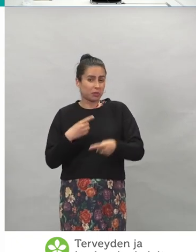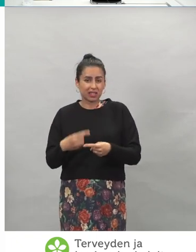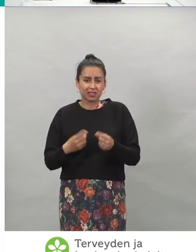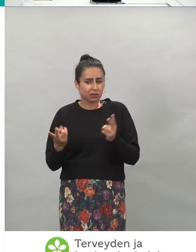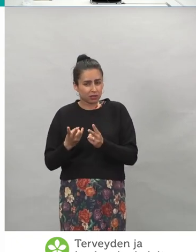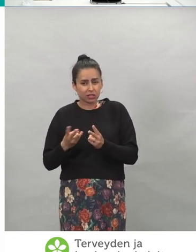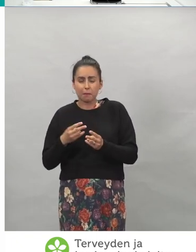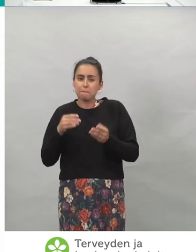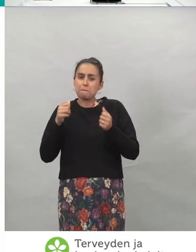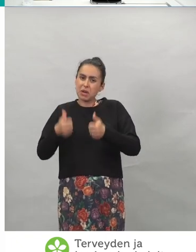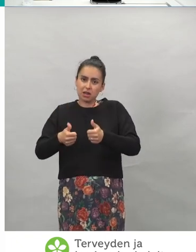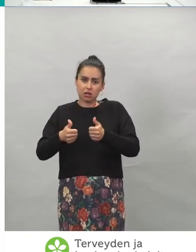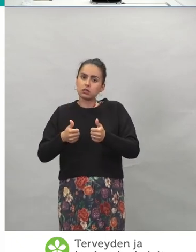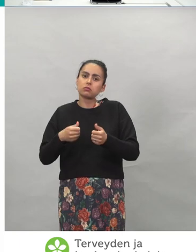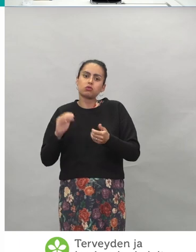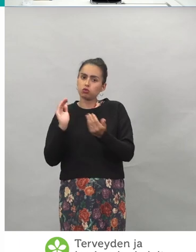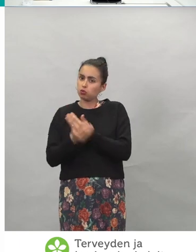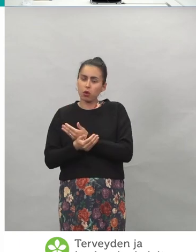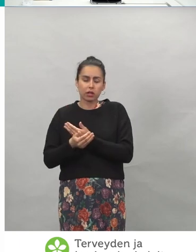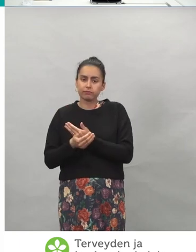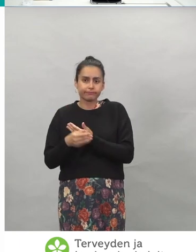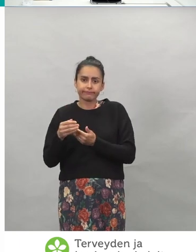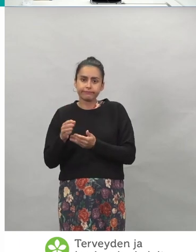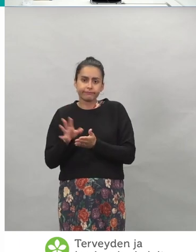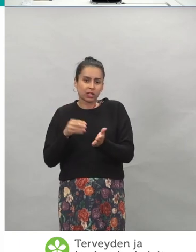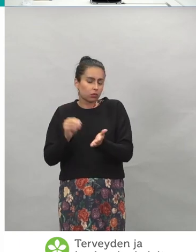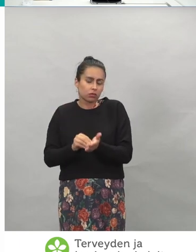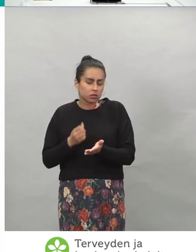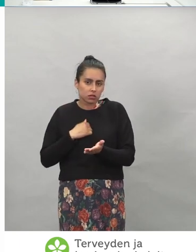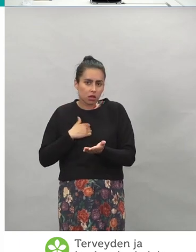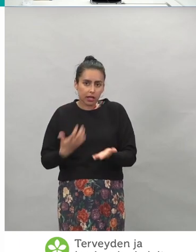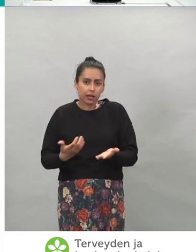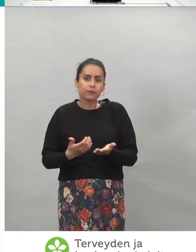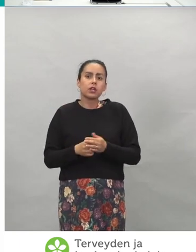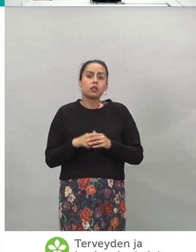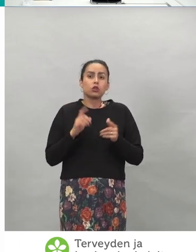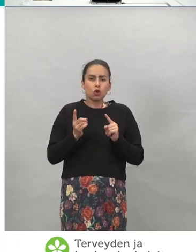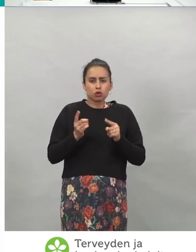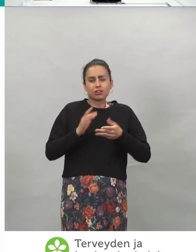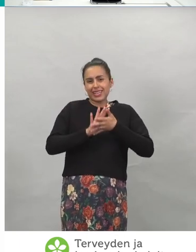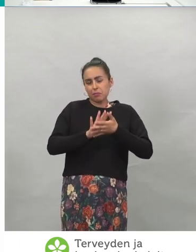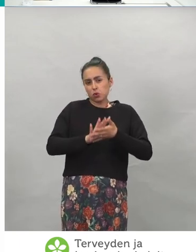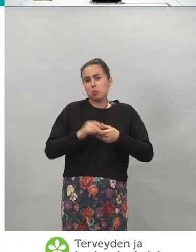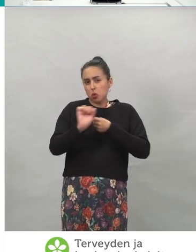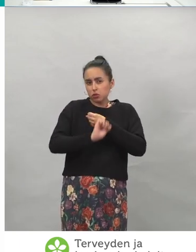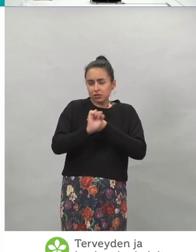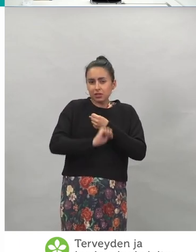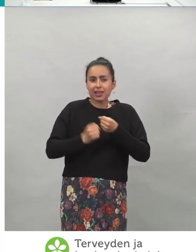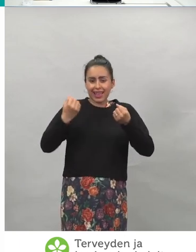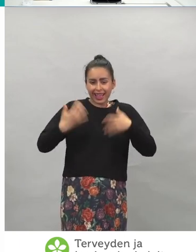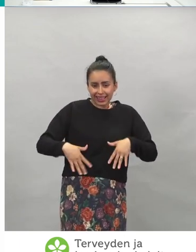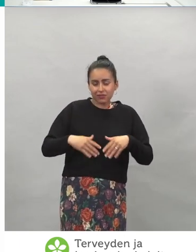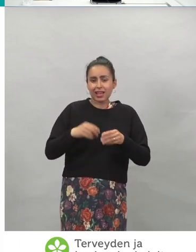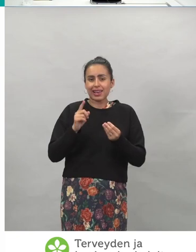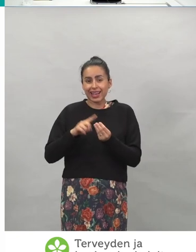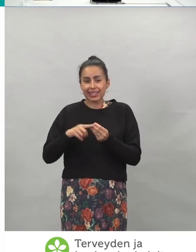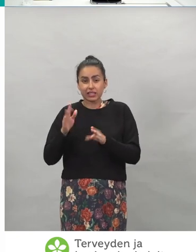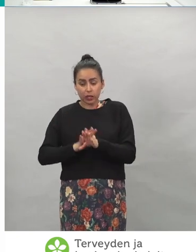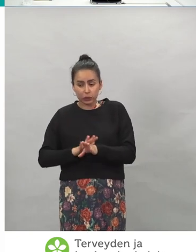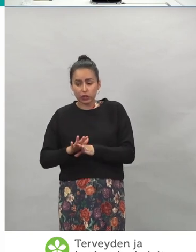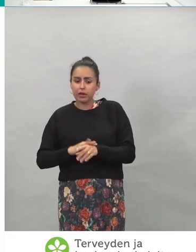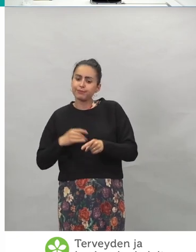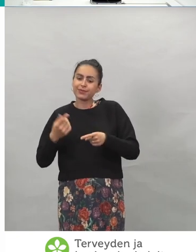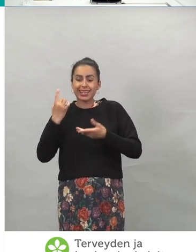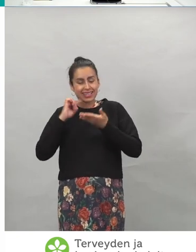parasta mahdollista suojaa. Ja tämmöisiä on, kun käytetään immuunipuolustusta heikentäviä lääkkeitä. Ja sellaisia on